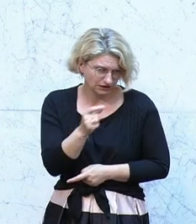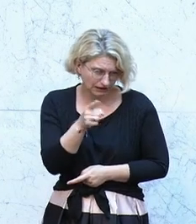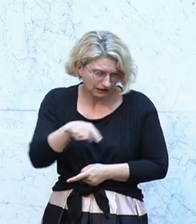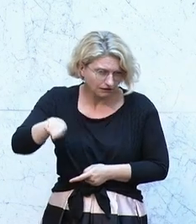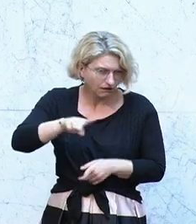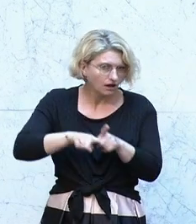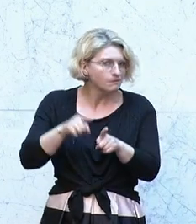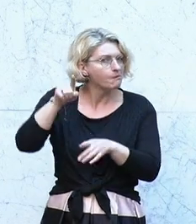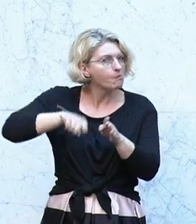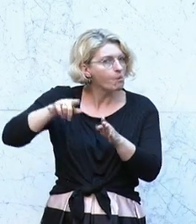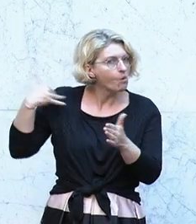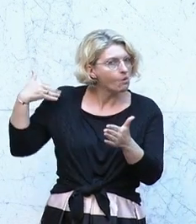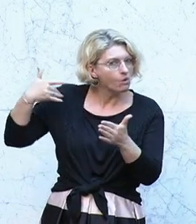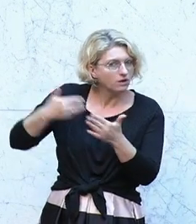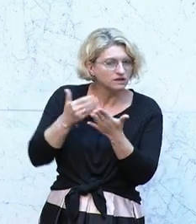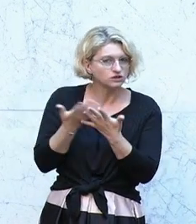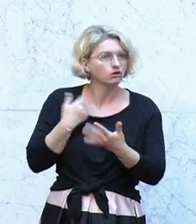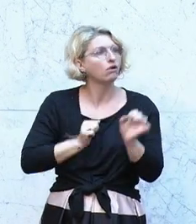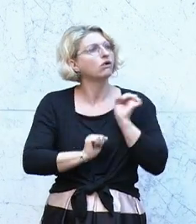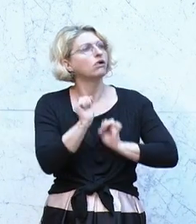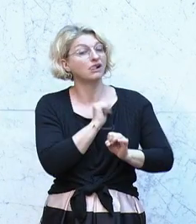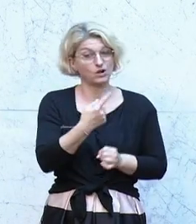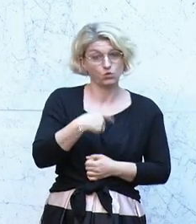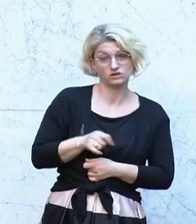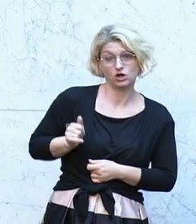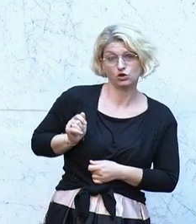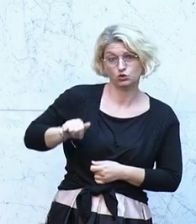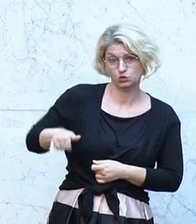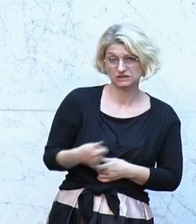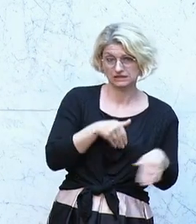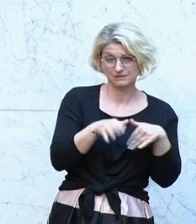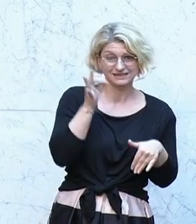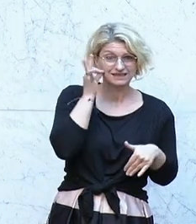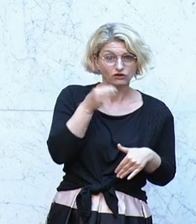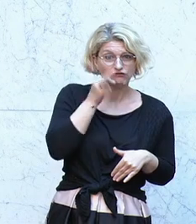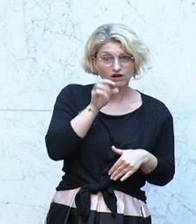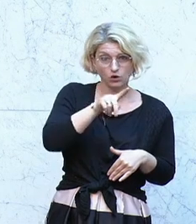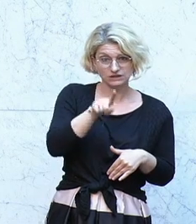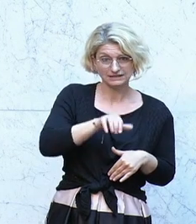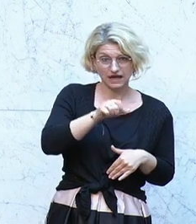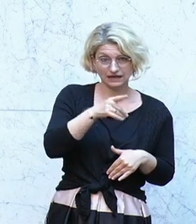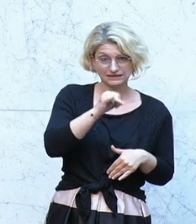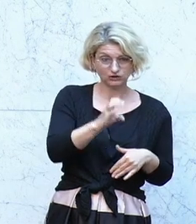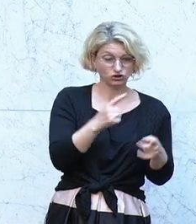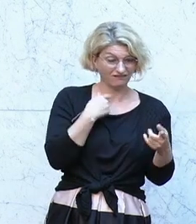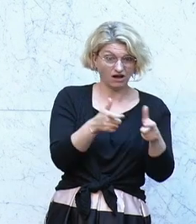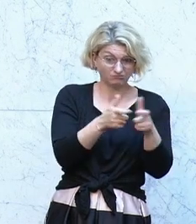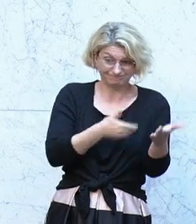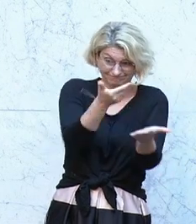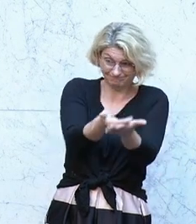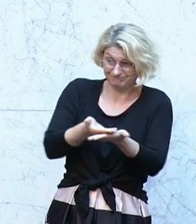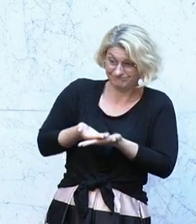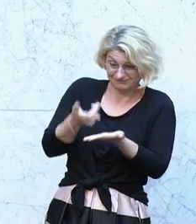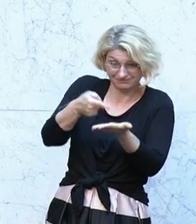Monaten dagegen wehren, gegen das Paket von unserer Justizministerin Alma Sadic, die das vorgelegt hat, die eben genau